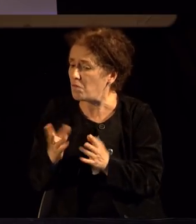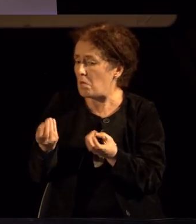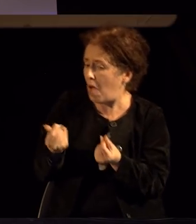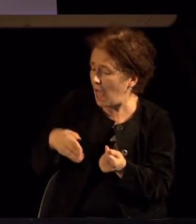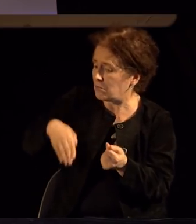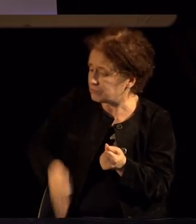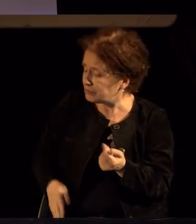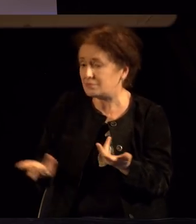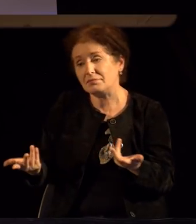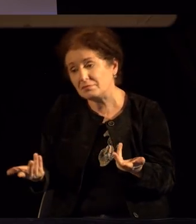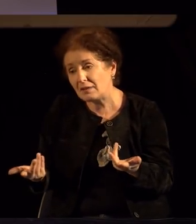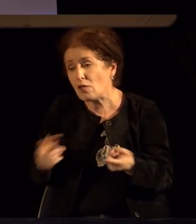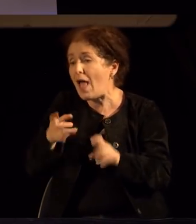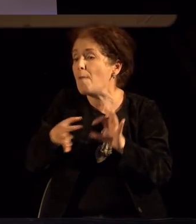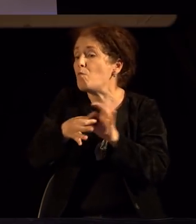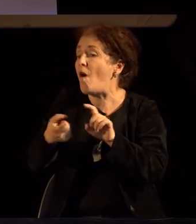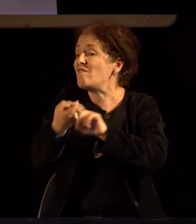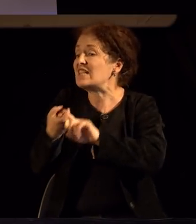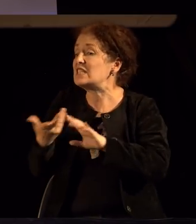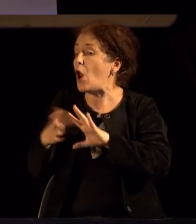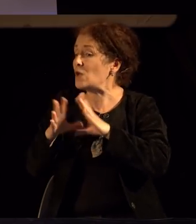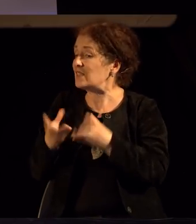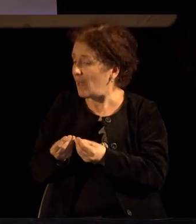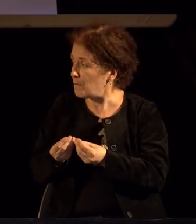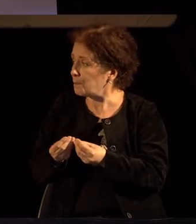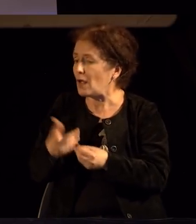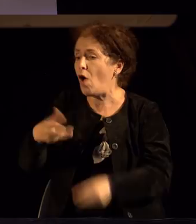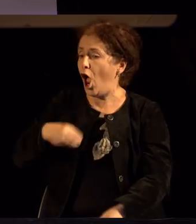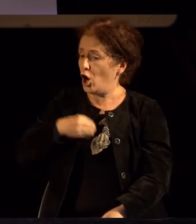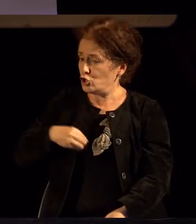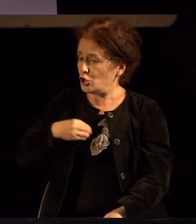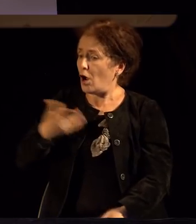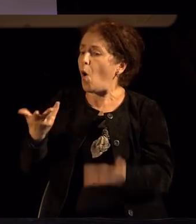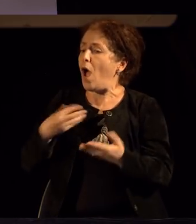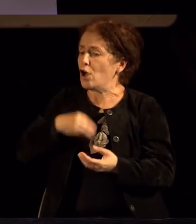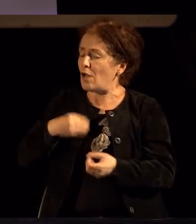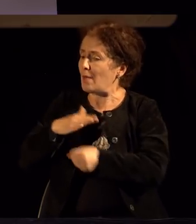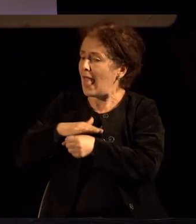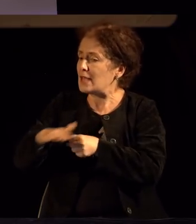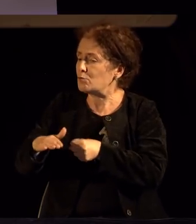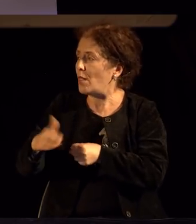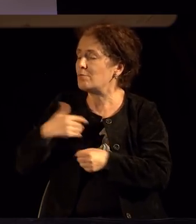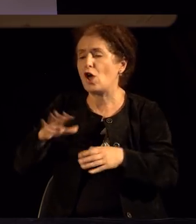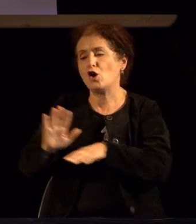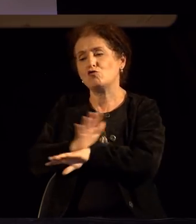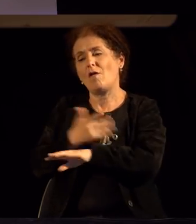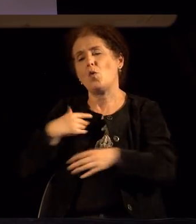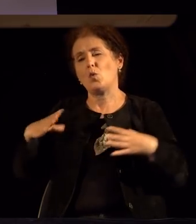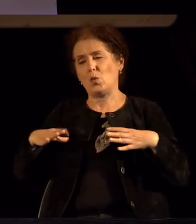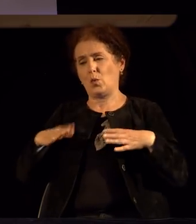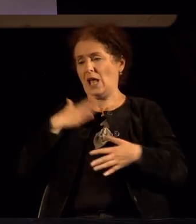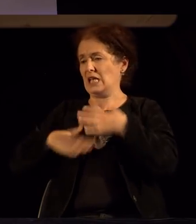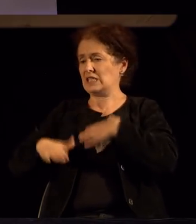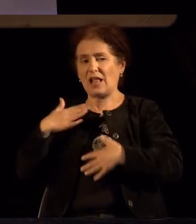во овој случај парите. И кога таа желба ќе ја оствариме, ние ќе се чувствуваме задоволени,